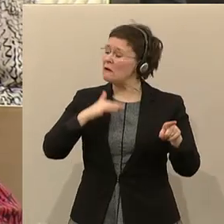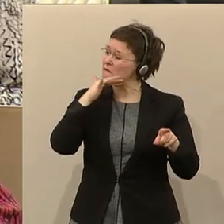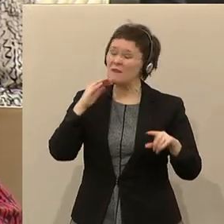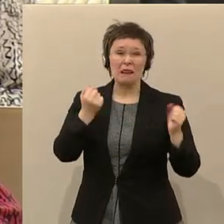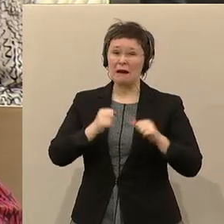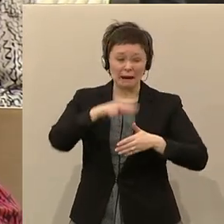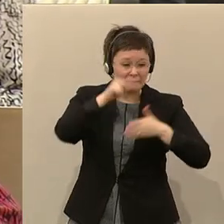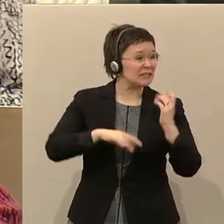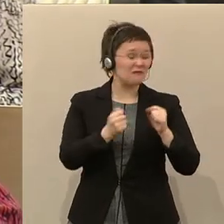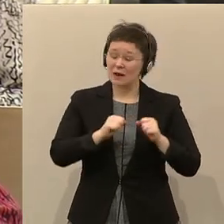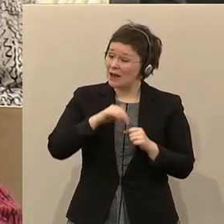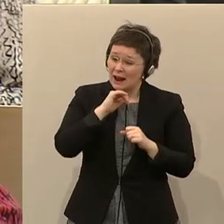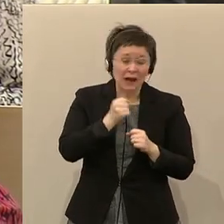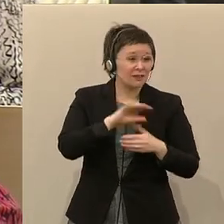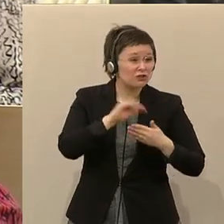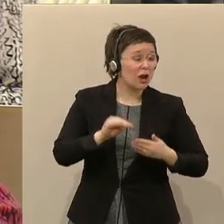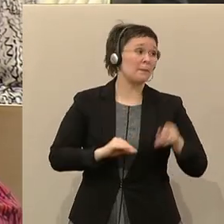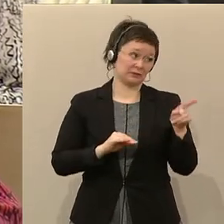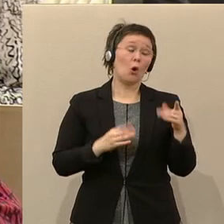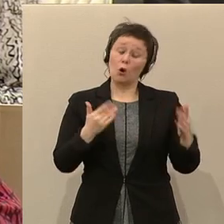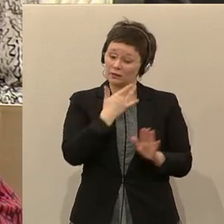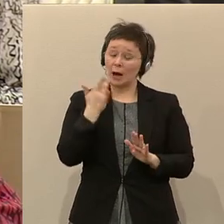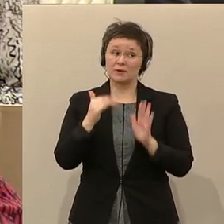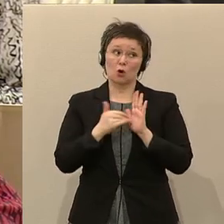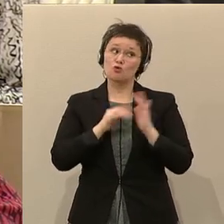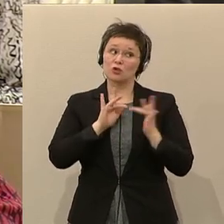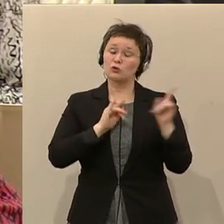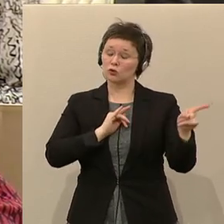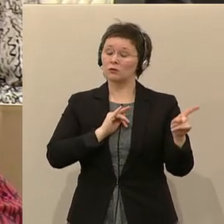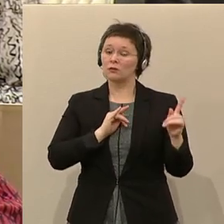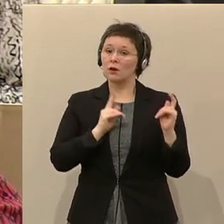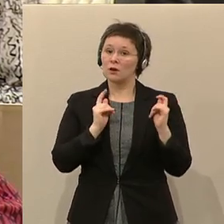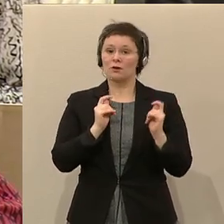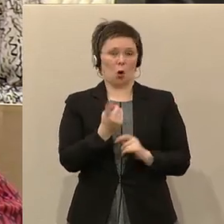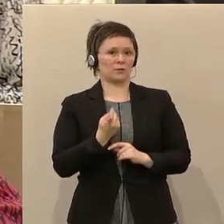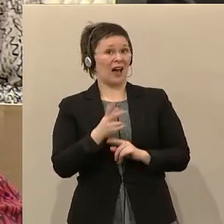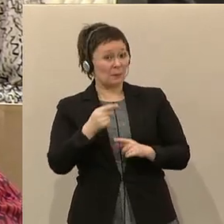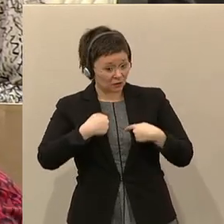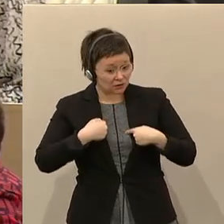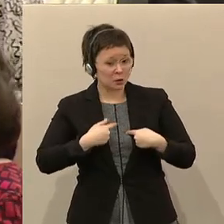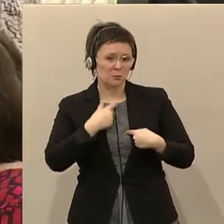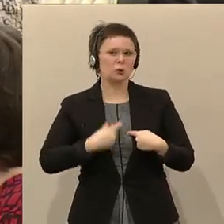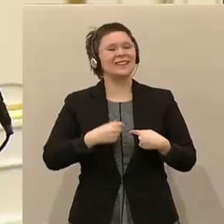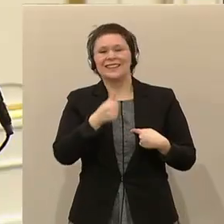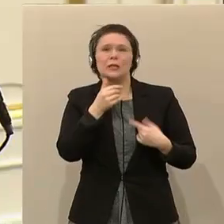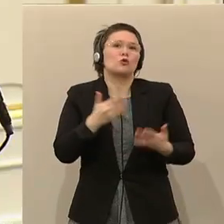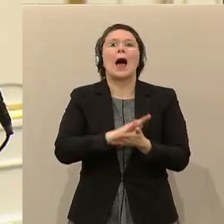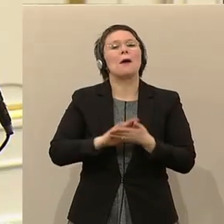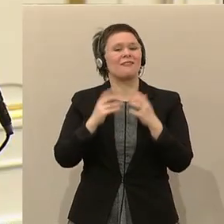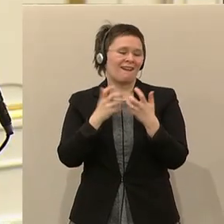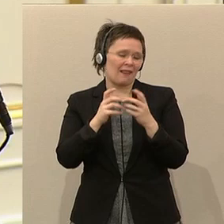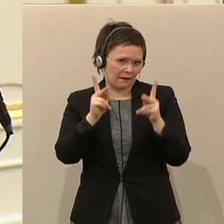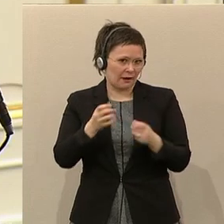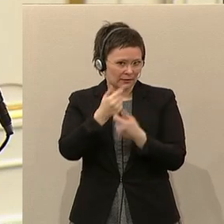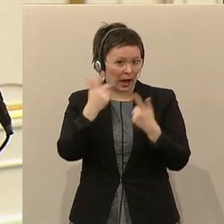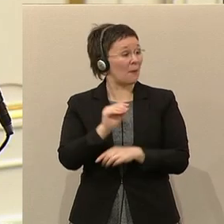Diskussion haben Sie heute am Nachmittag. Ich persönlich möchte es mir nicht so einfach machen, aber weil ich von Ihrer Seite immer höre, die